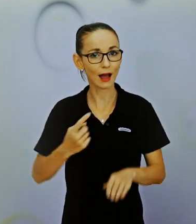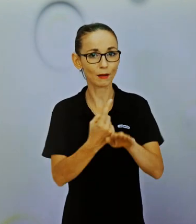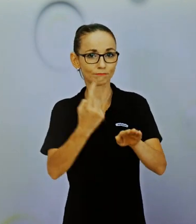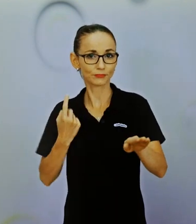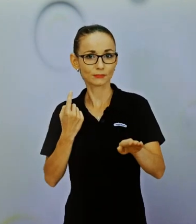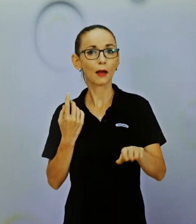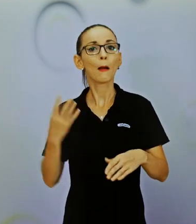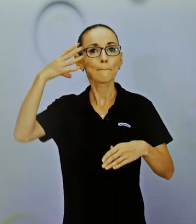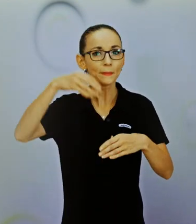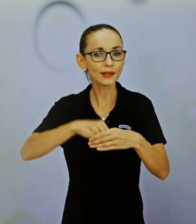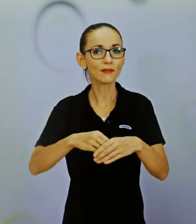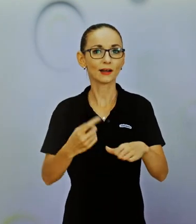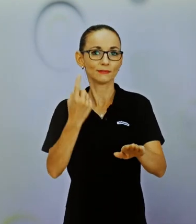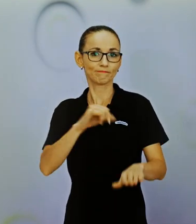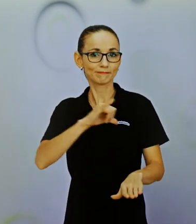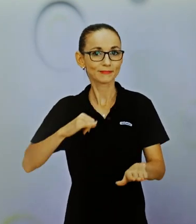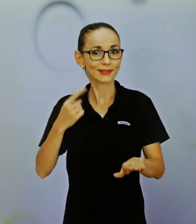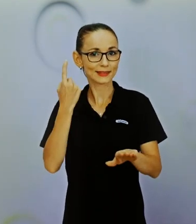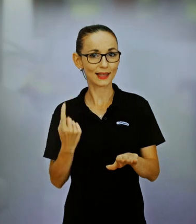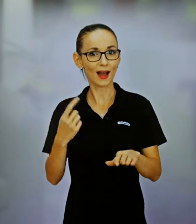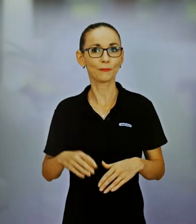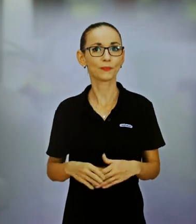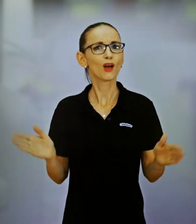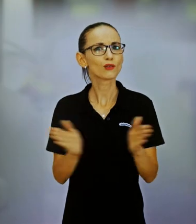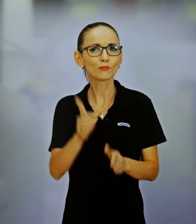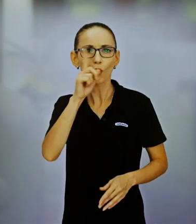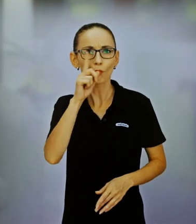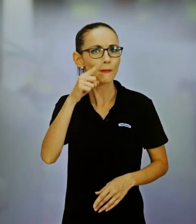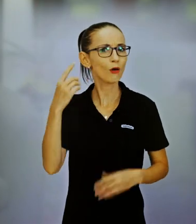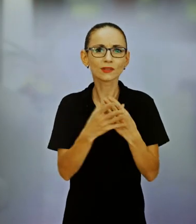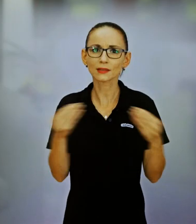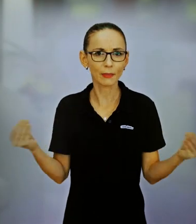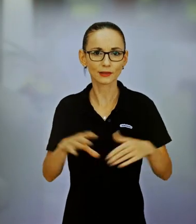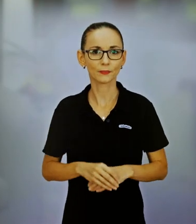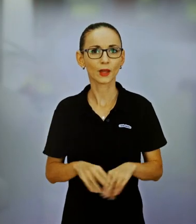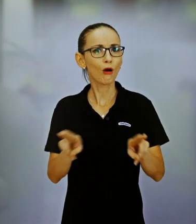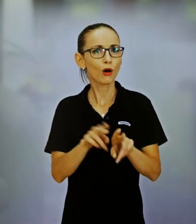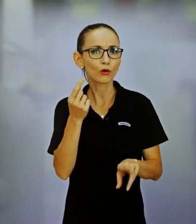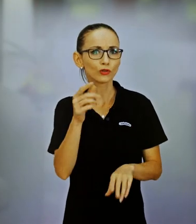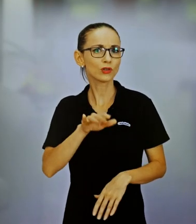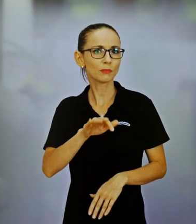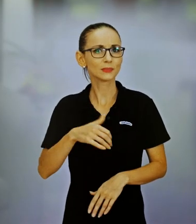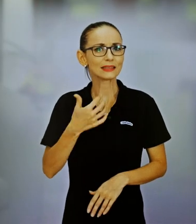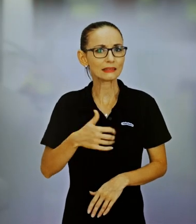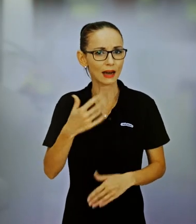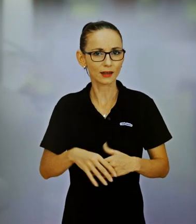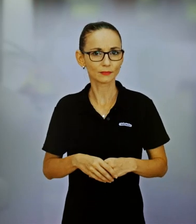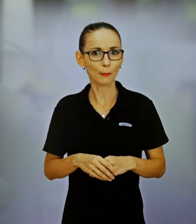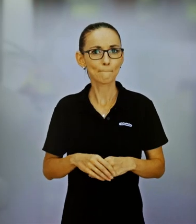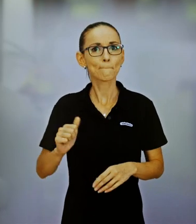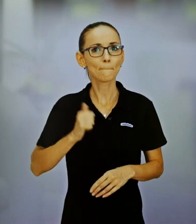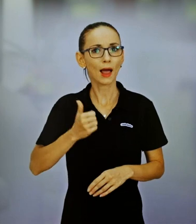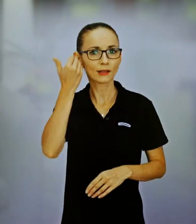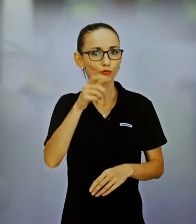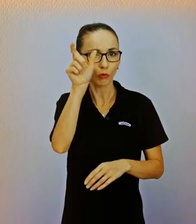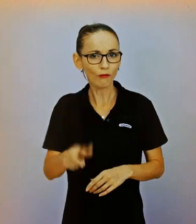alebo teda zabezpečené všetko to, čo potrebuješ. A potom ten človek samozrejme hľada ten taký nejaký